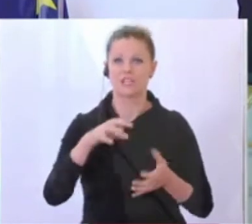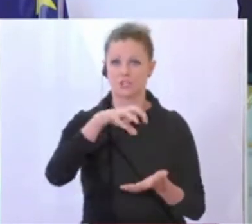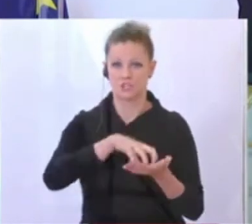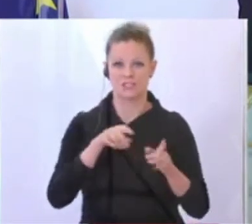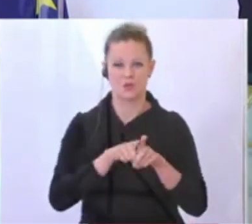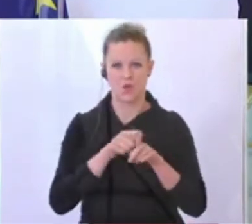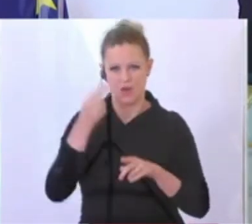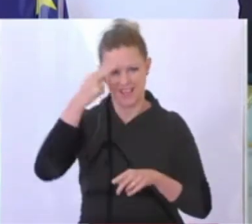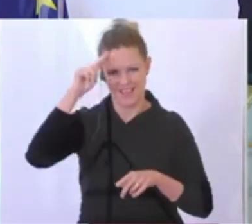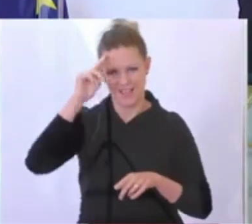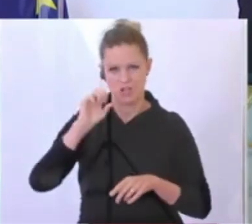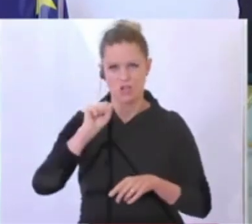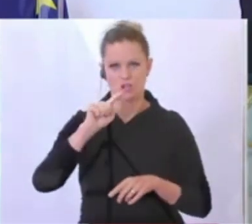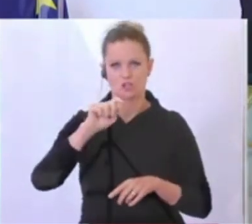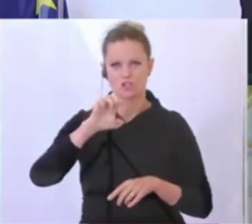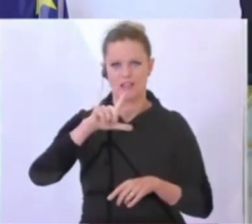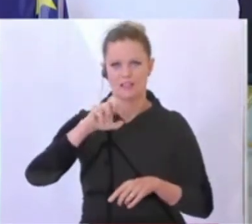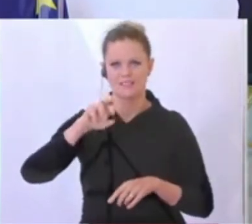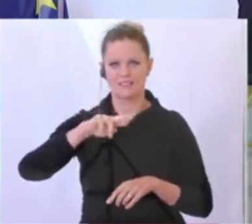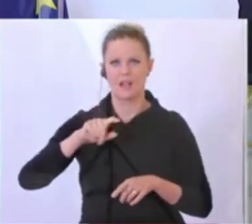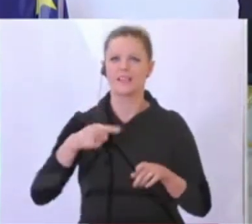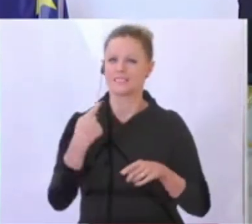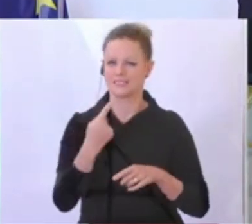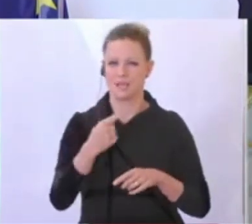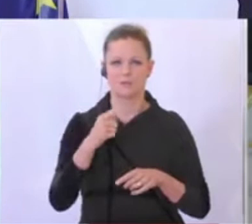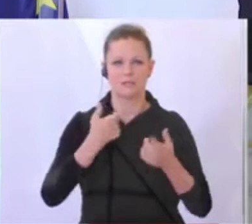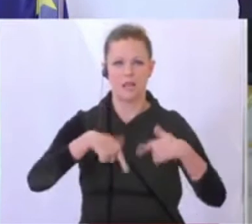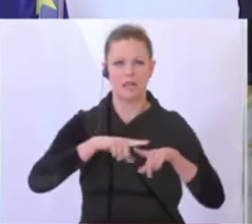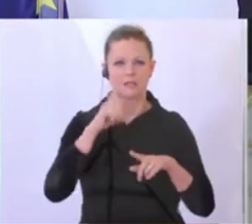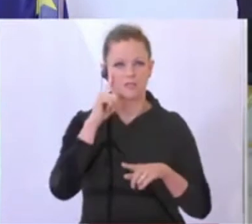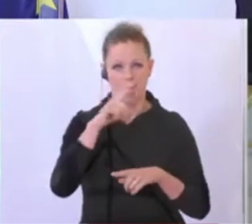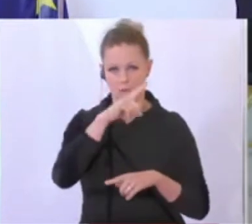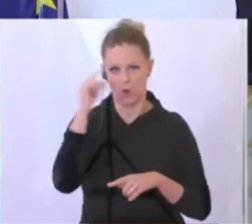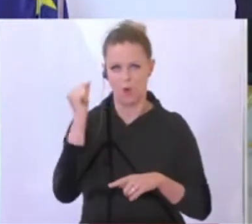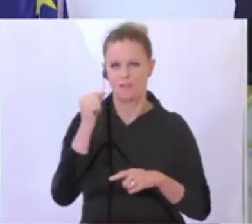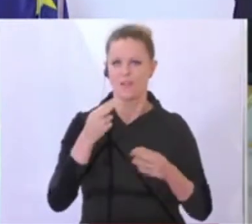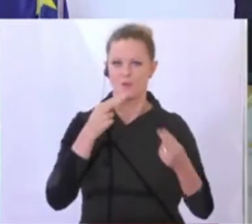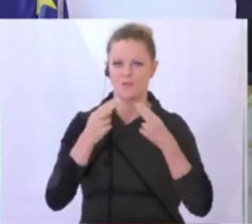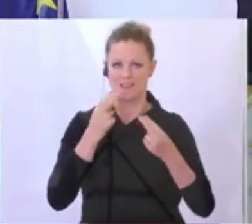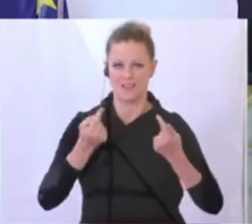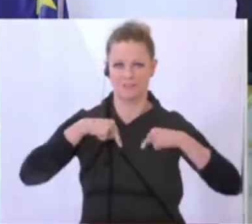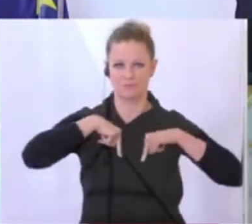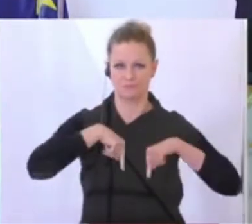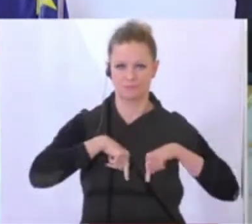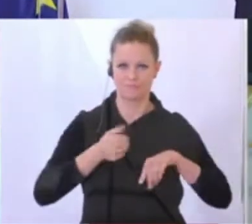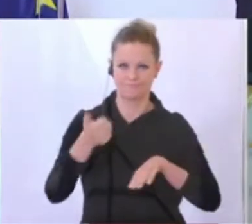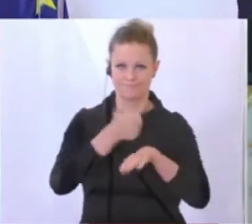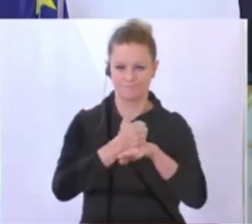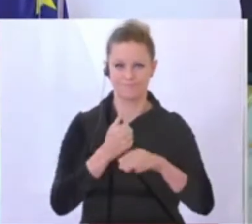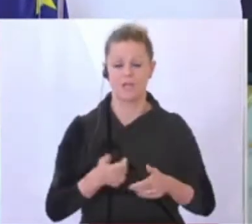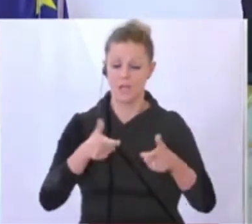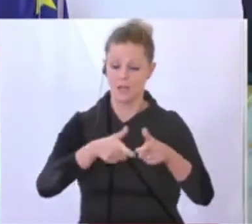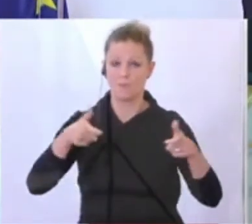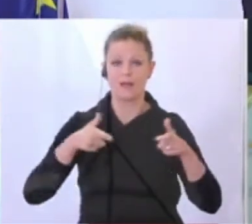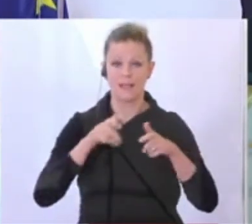derzeitigen Vorsitzenden der Landeshauptleutekonferenz. Ich bin froh, dass wir mit diesem Paket die Gemeinden